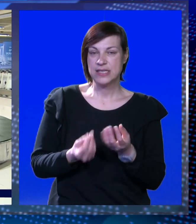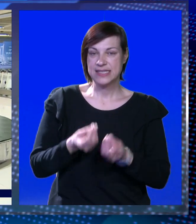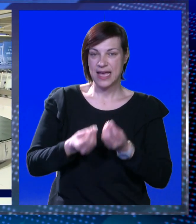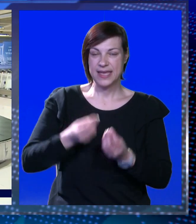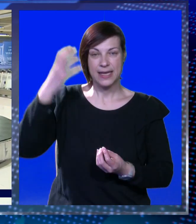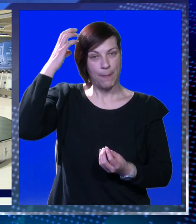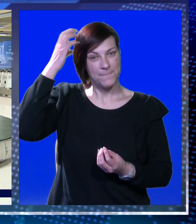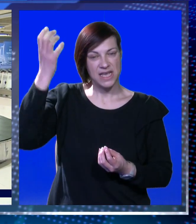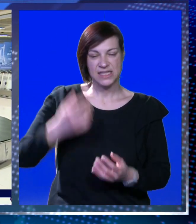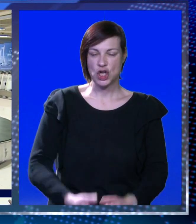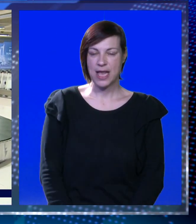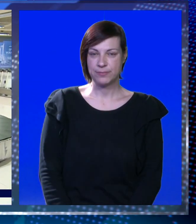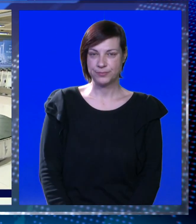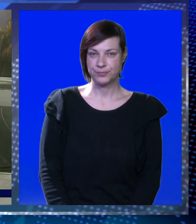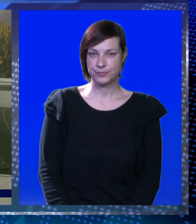pjestolja.